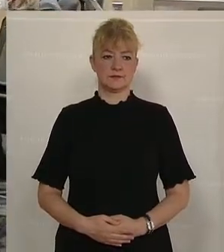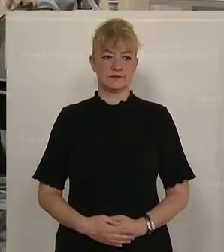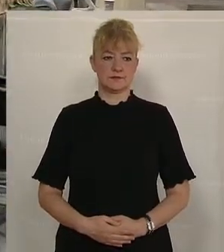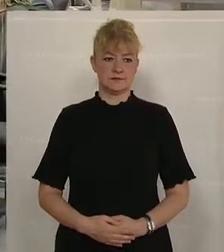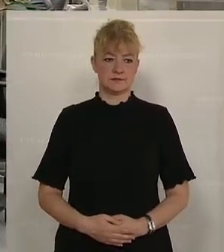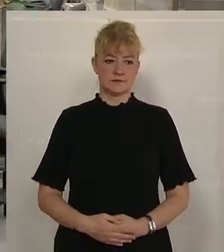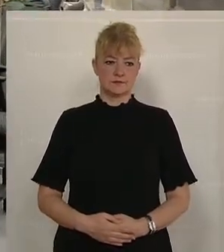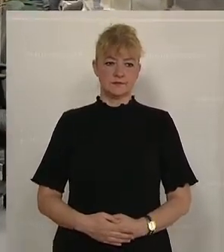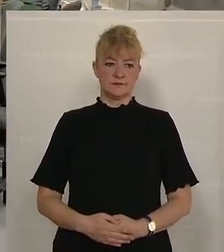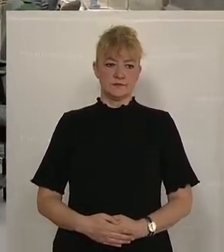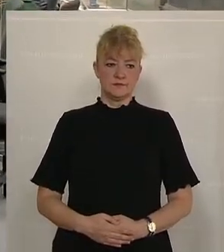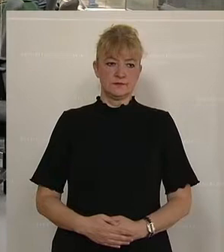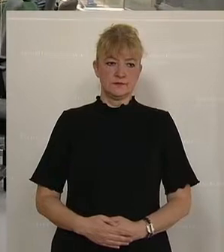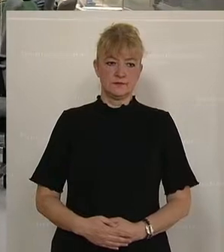Bord.